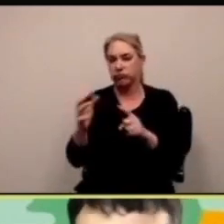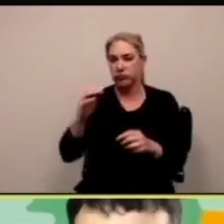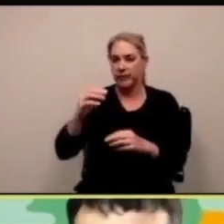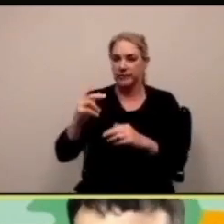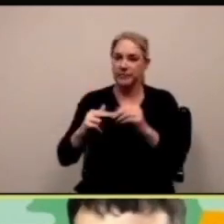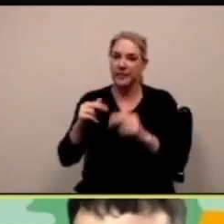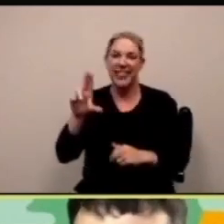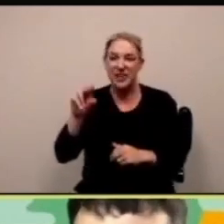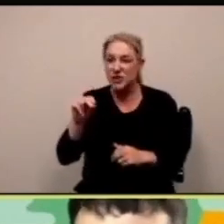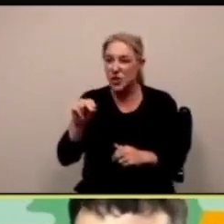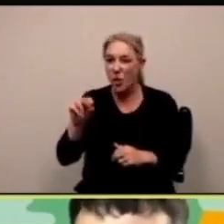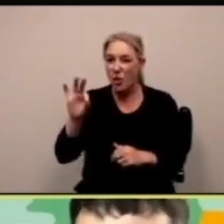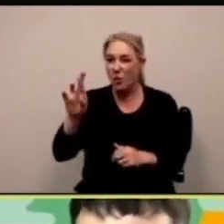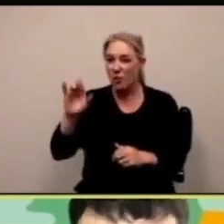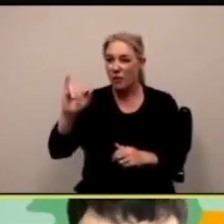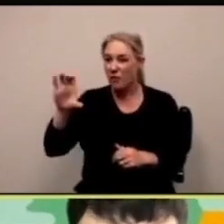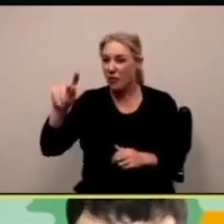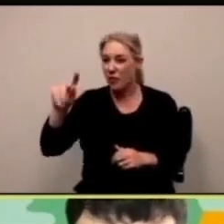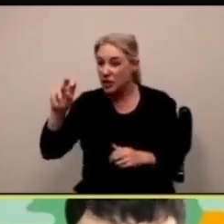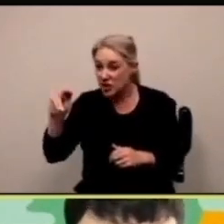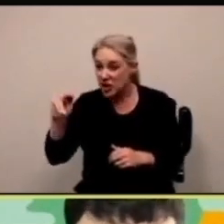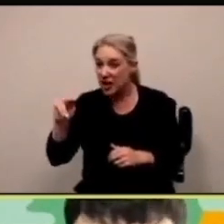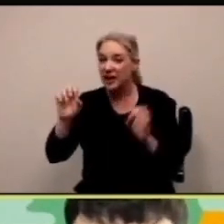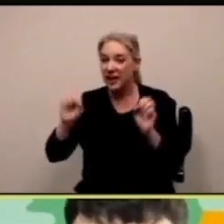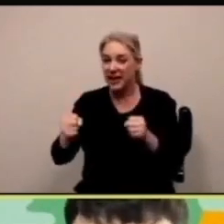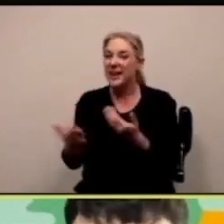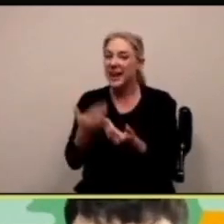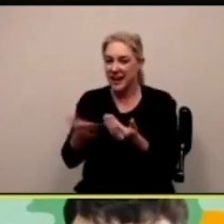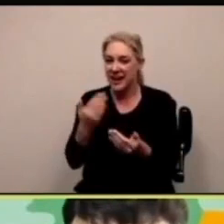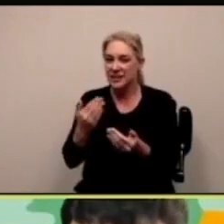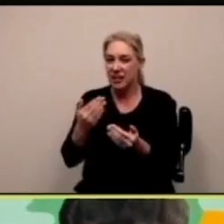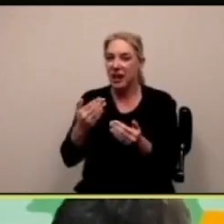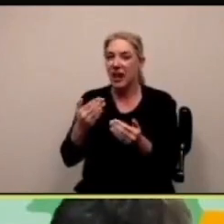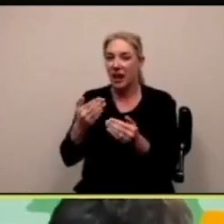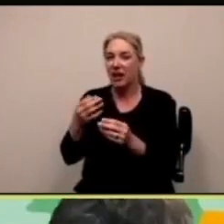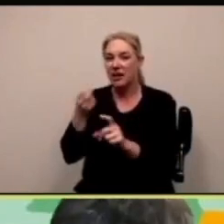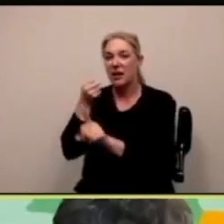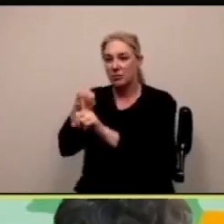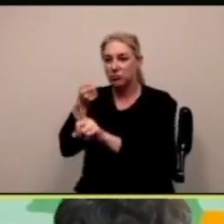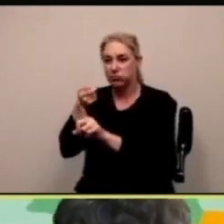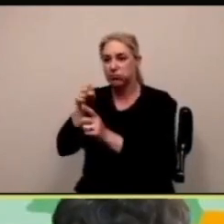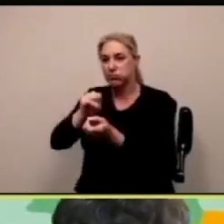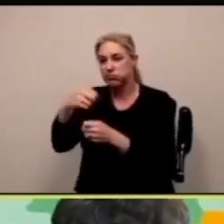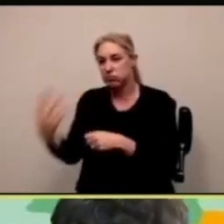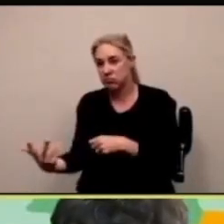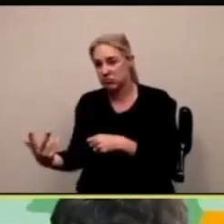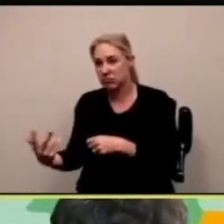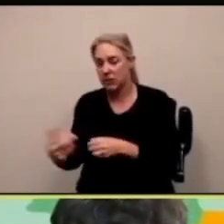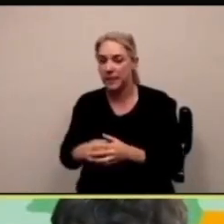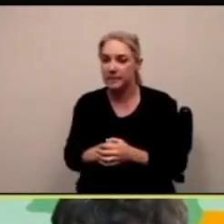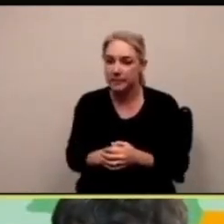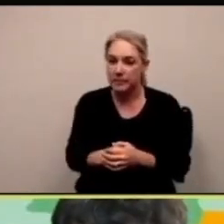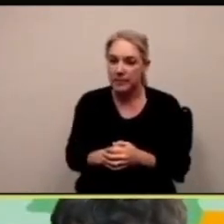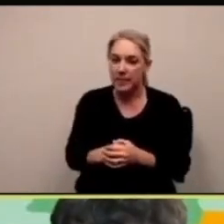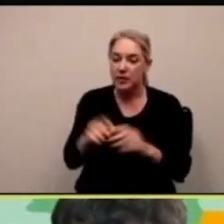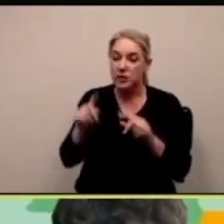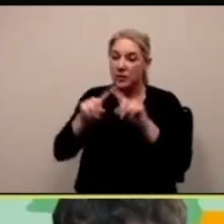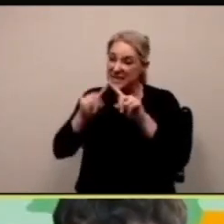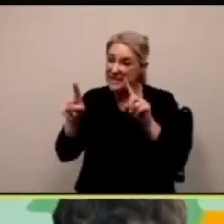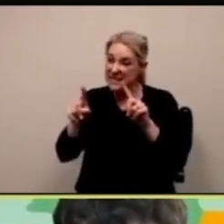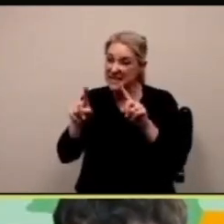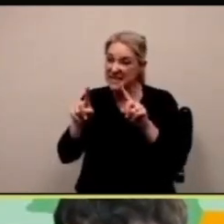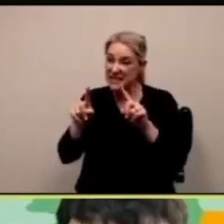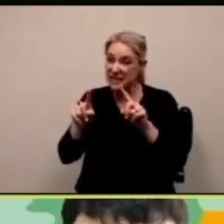anche controllare le banane per vedere se è facile farle cadere per la situazione di